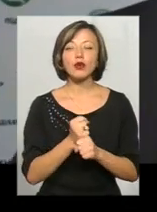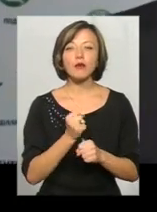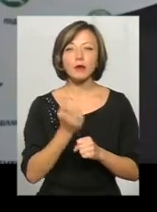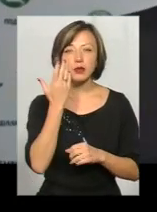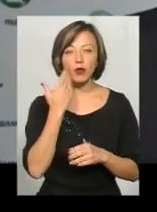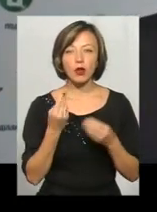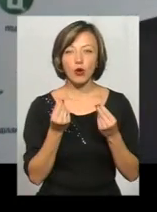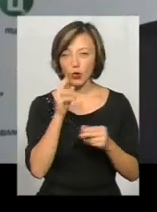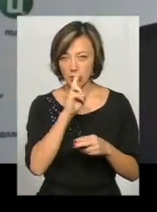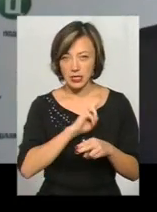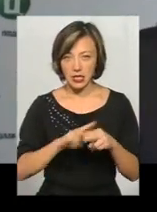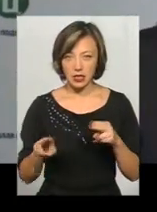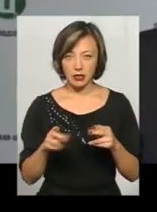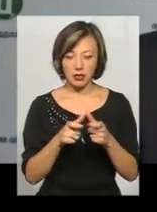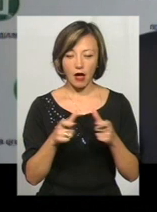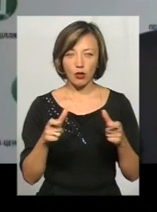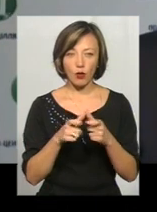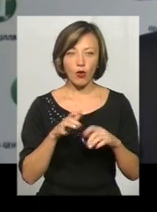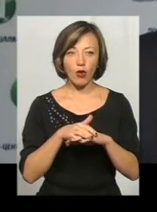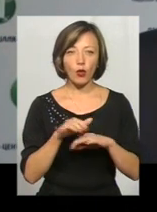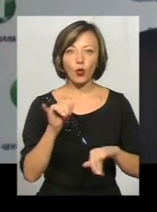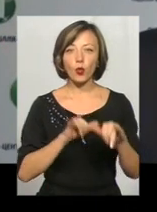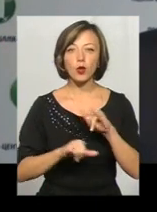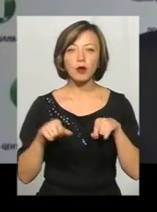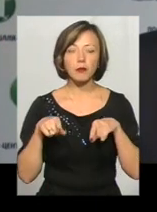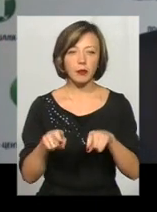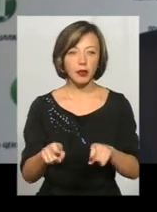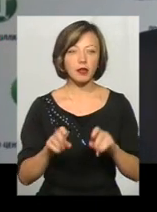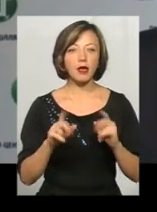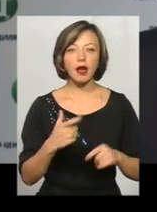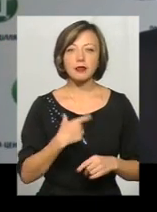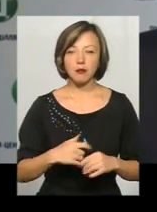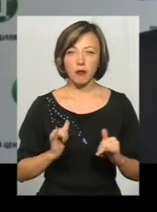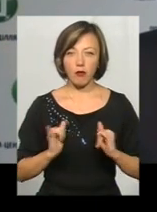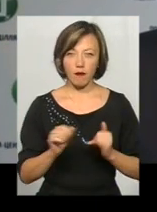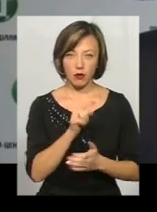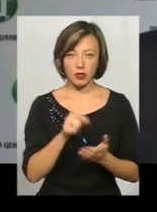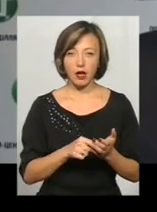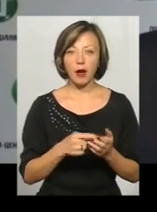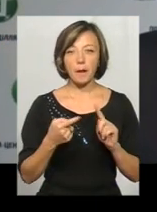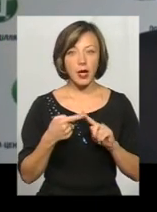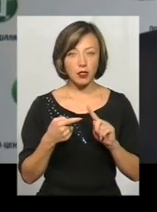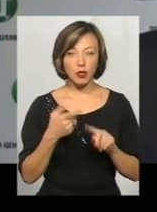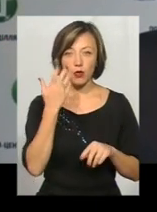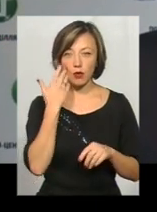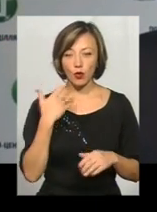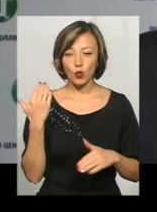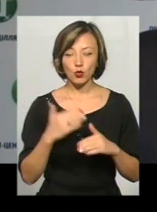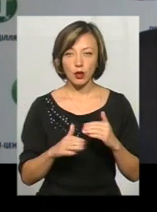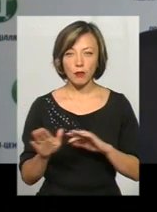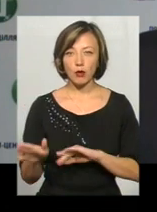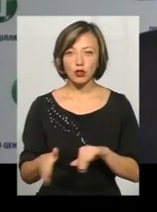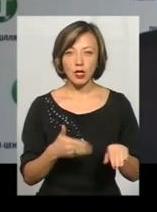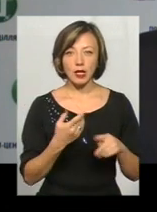зникли з карткового рахунку клієнта? Куди йому бігти? Як себе поводити? Ну, по-перше, після того, як вже прийшла